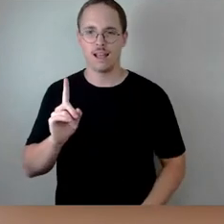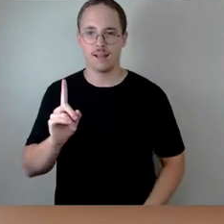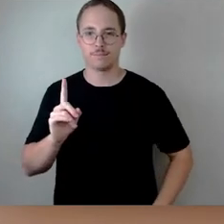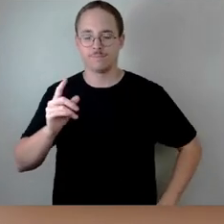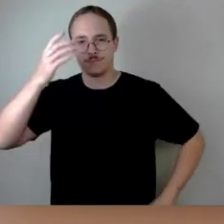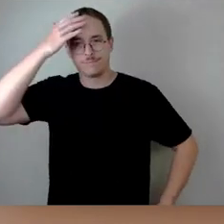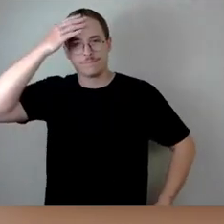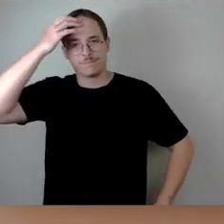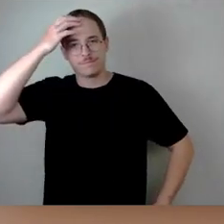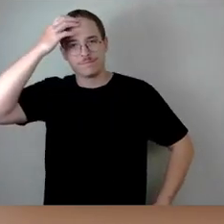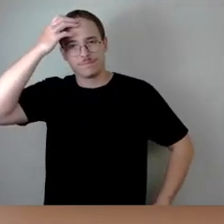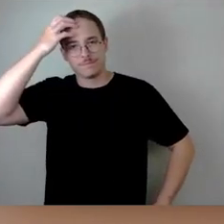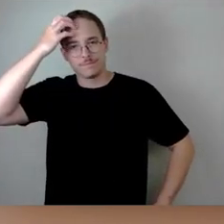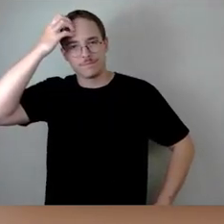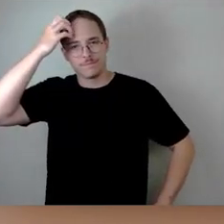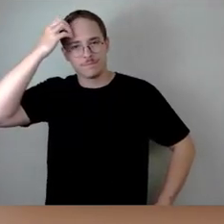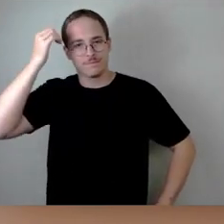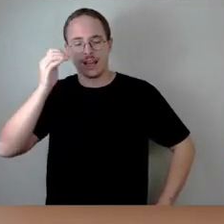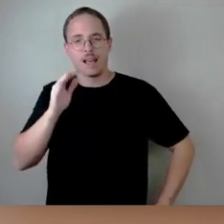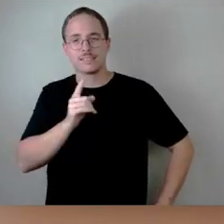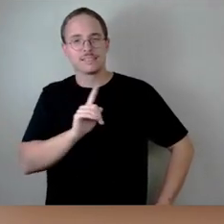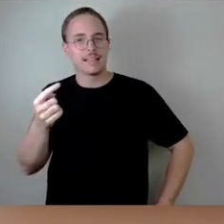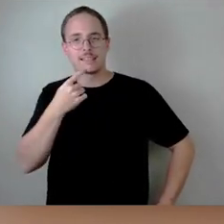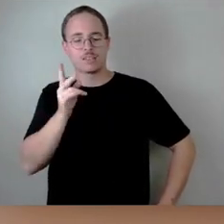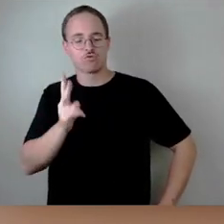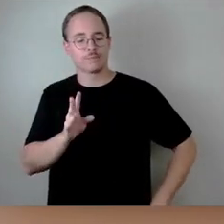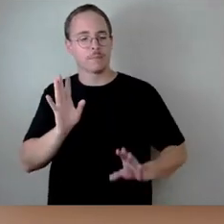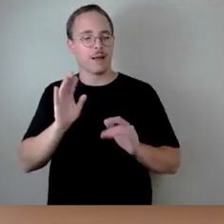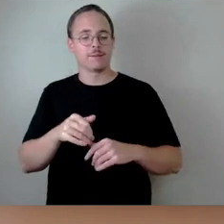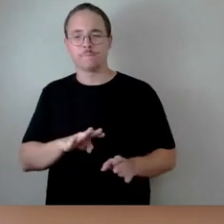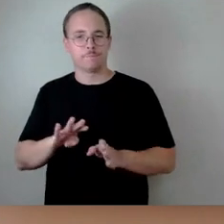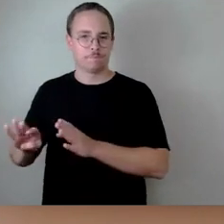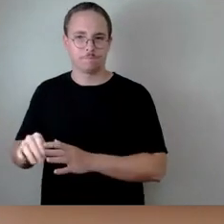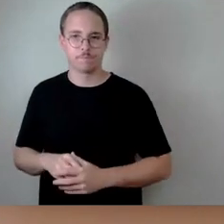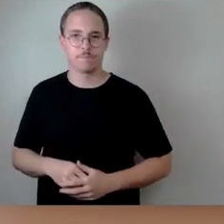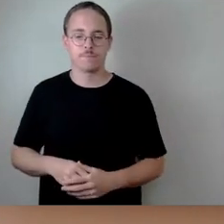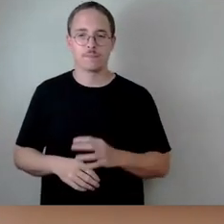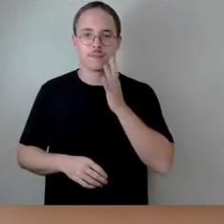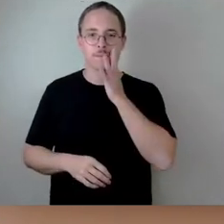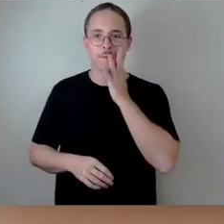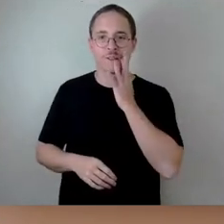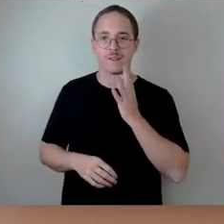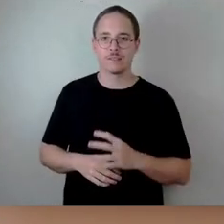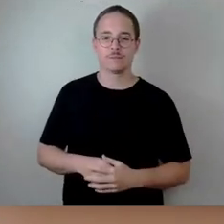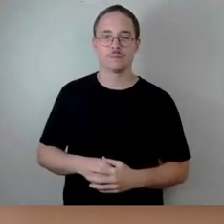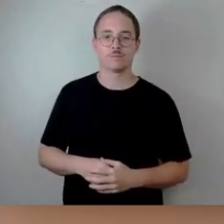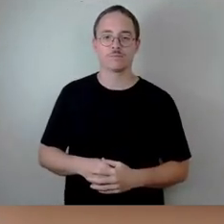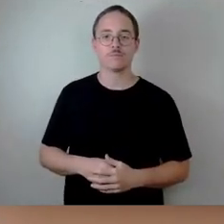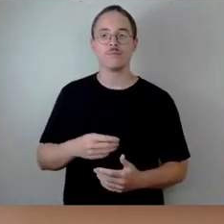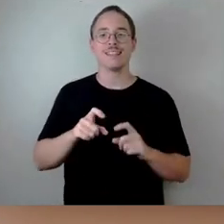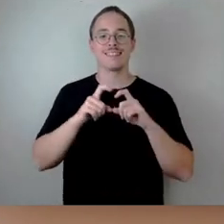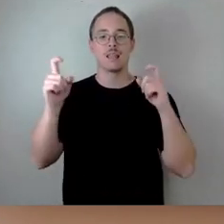Nee, aber haben Sie nie gesagt, aber davon mal abgesehen. Dann bei dem Thema Finanzierung.